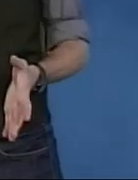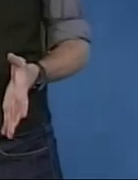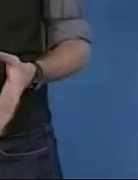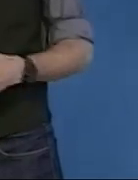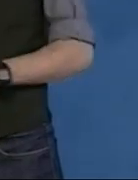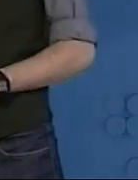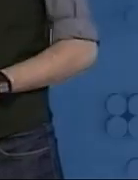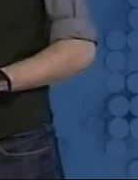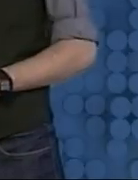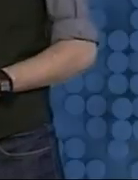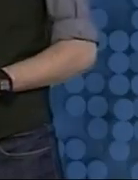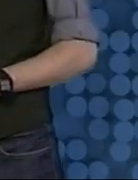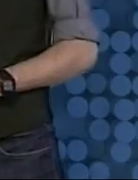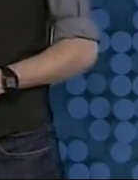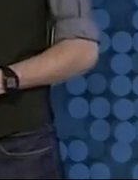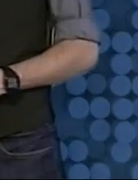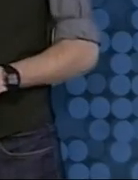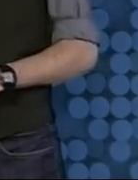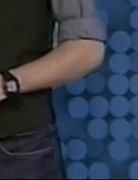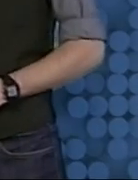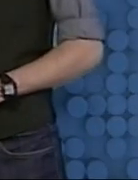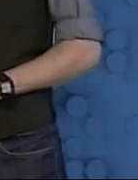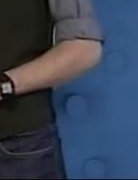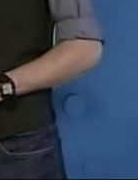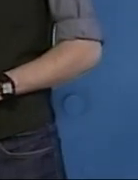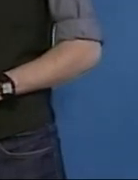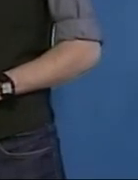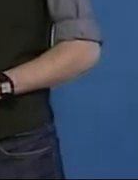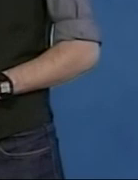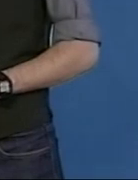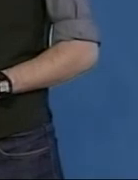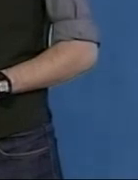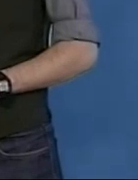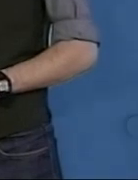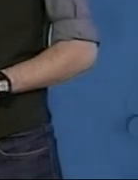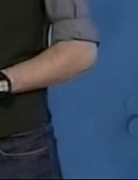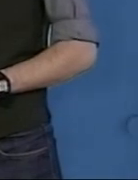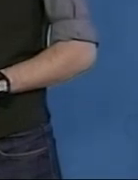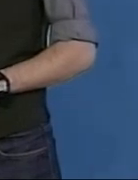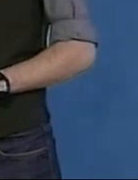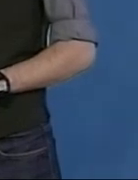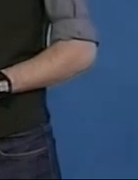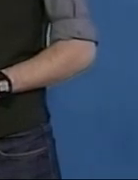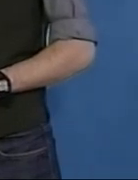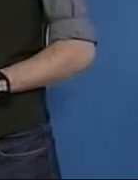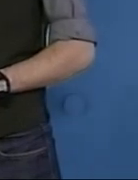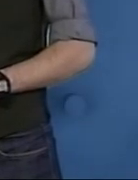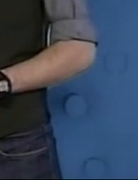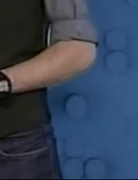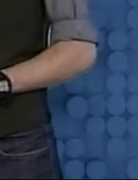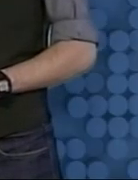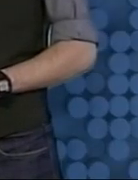«Франкенштейн» або «Новий Прометей». Іще в цей день, у 1903 році, була заснована компанія «Форд Мотор» та